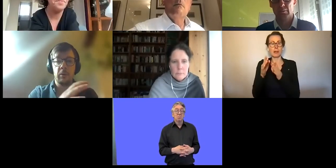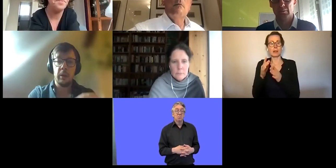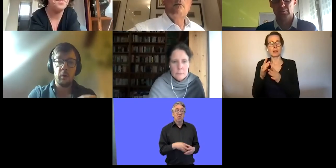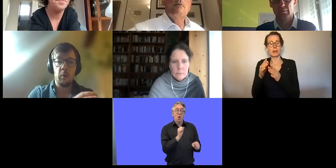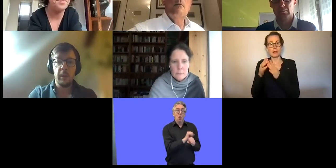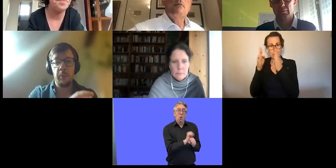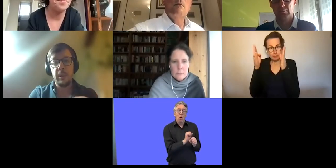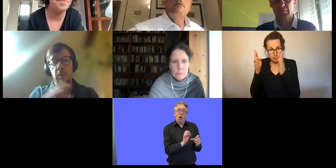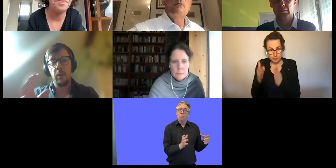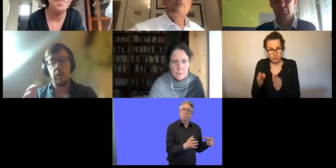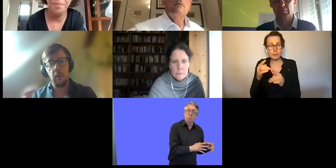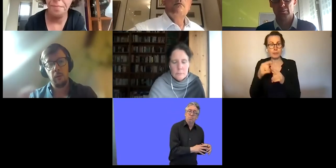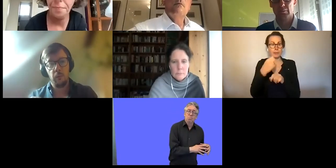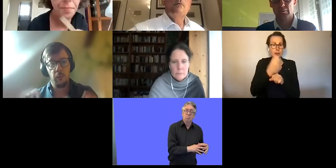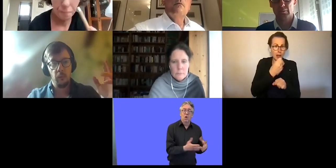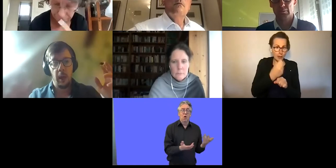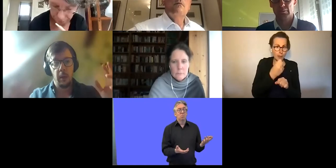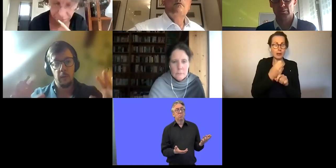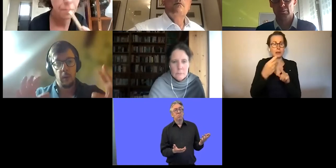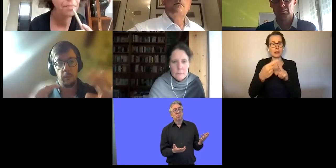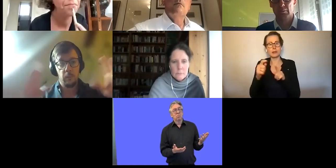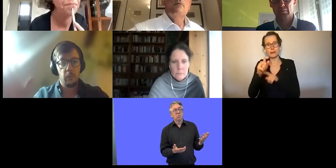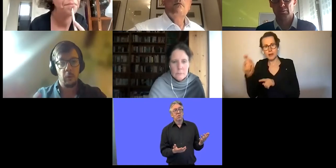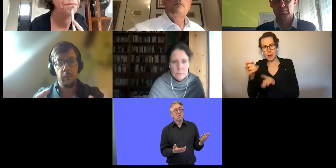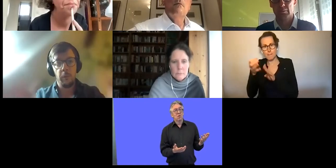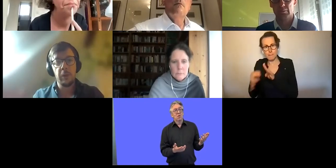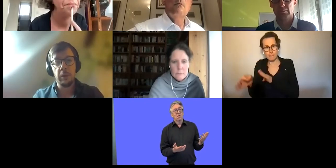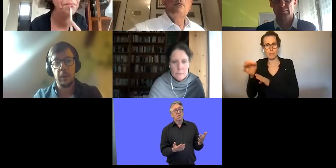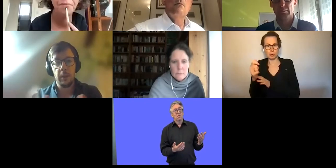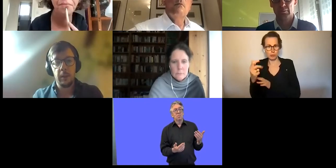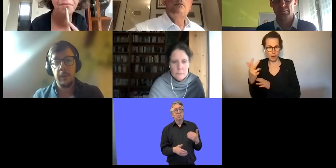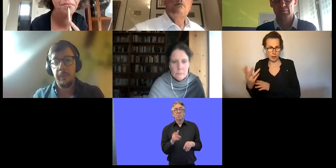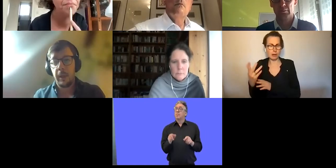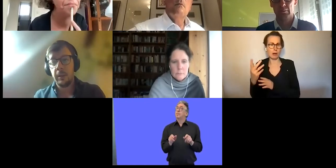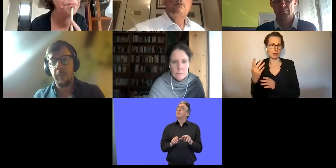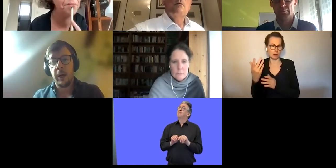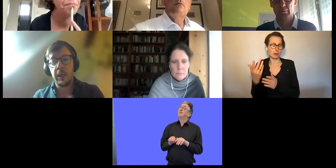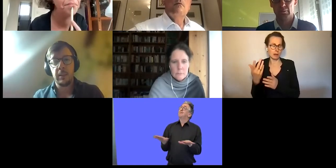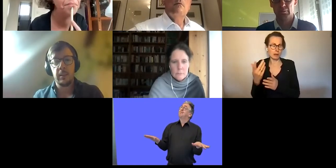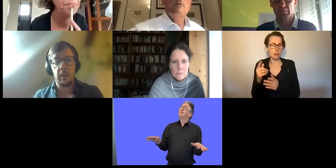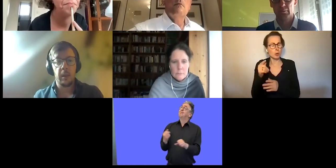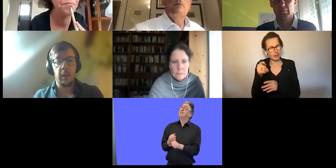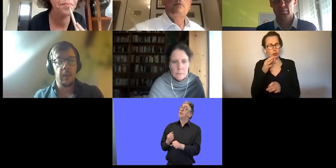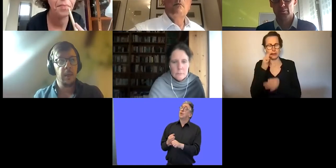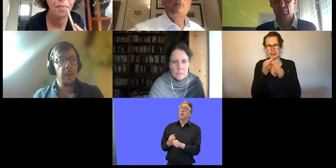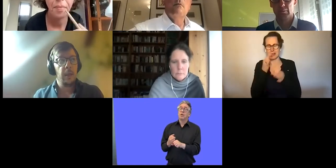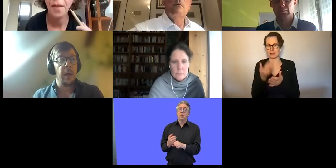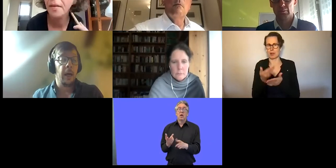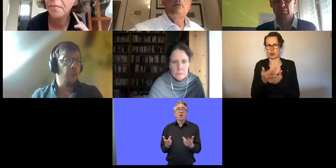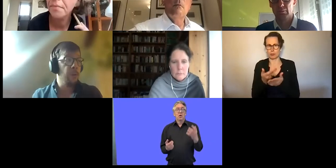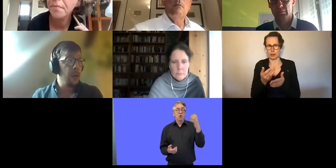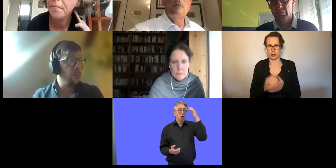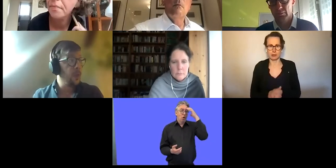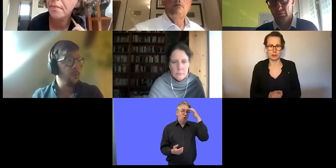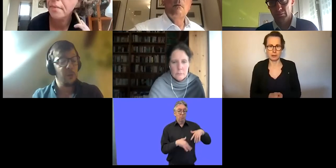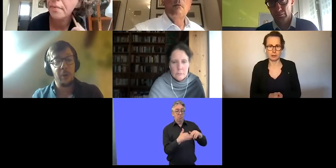Arbeit und Unternehmen der staatlichen Wirtschaft bzw. Sozialwirtschaft und